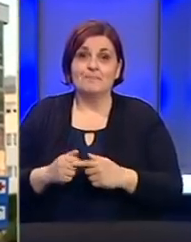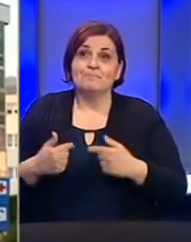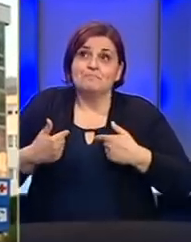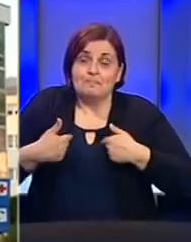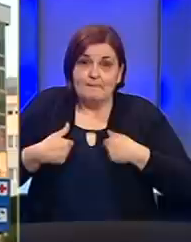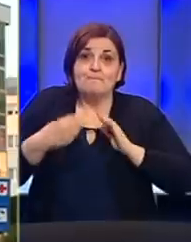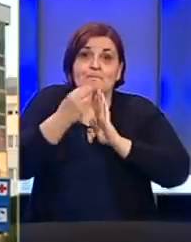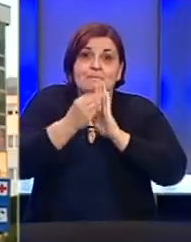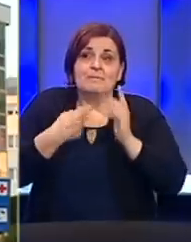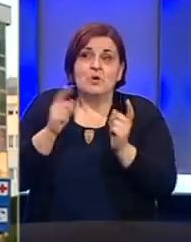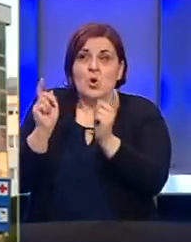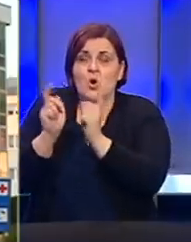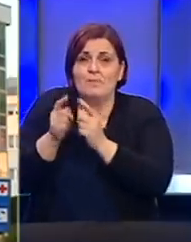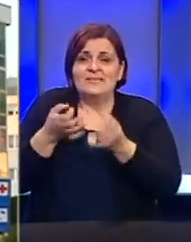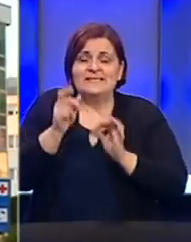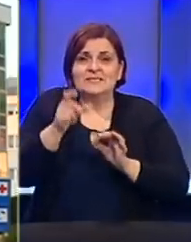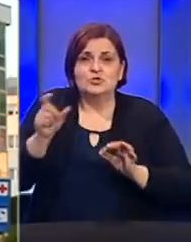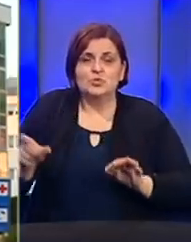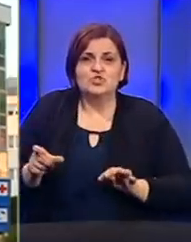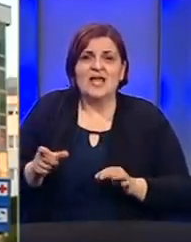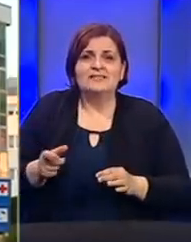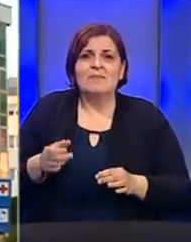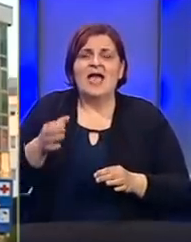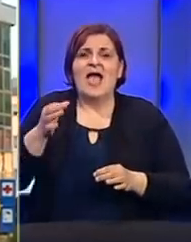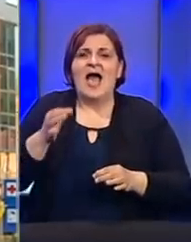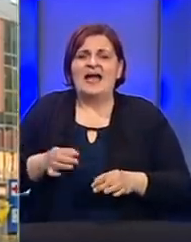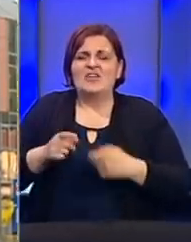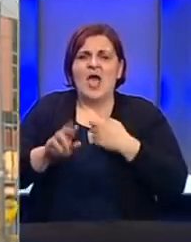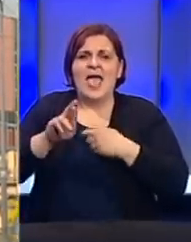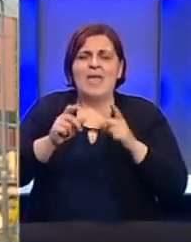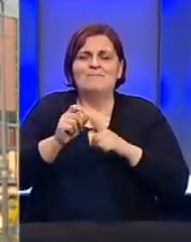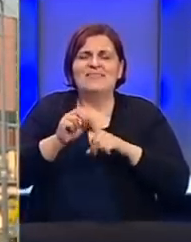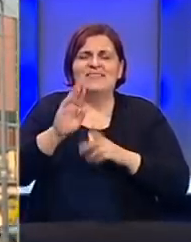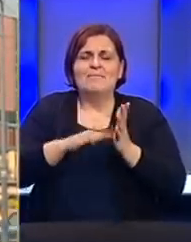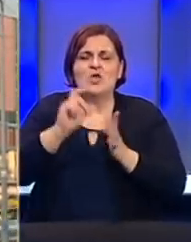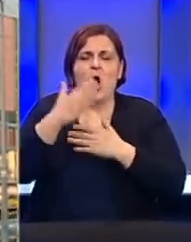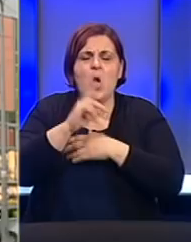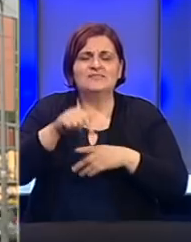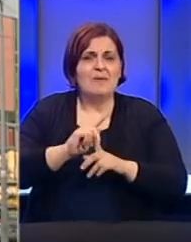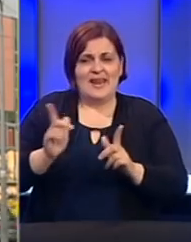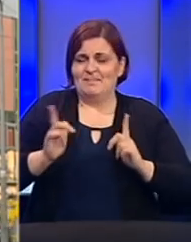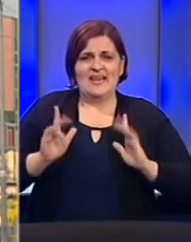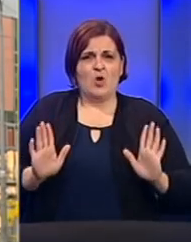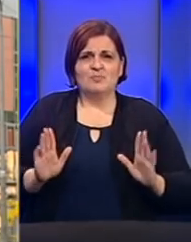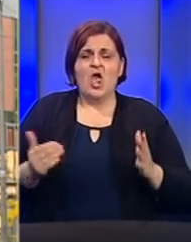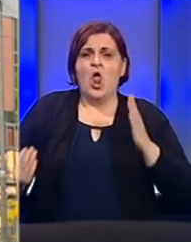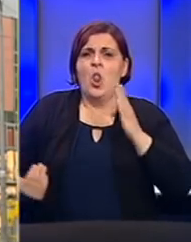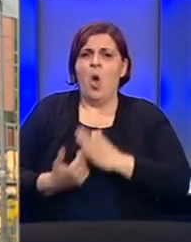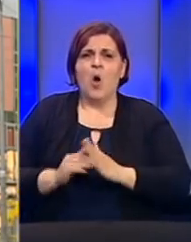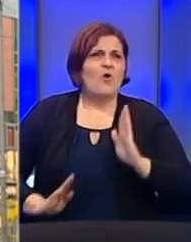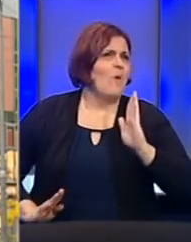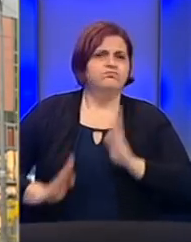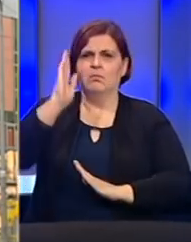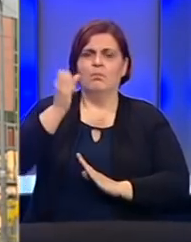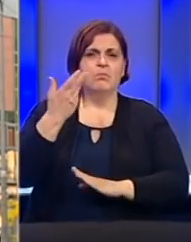mojim podacima i kontaktima sa kantonalnim epidemiolozima ne očekuju se neki novi skokovi